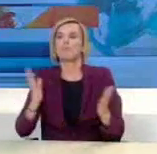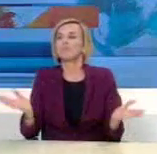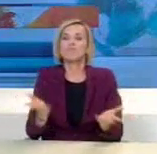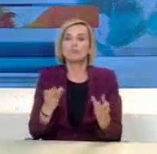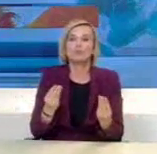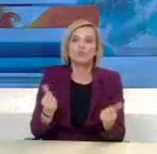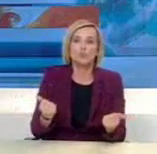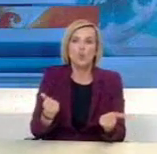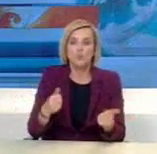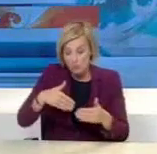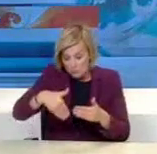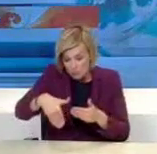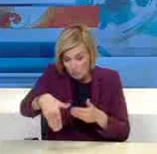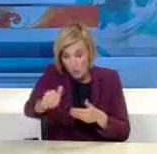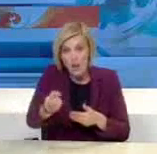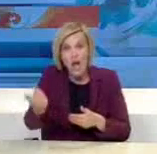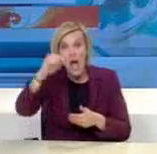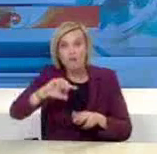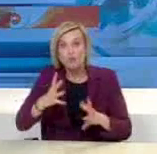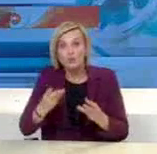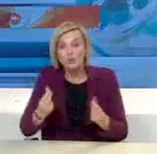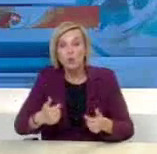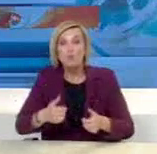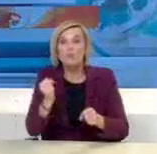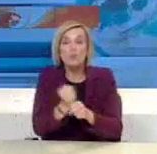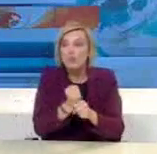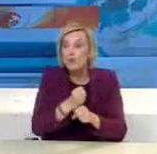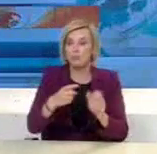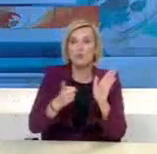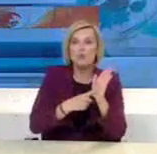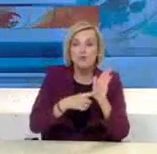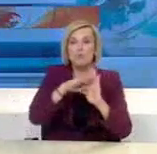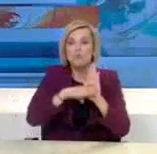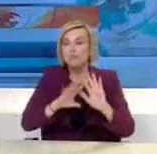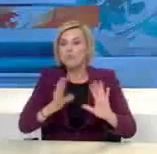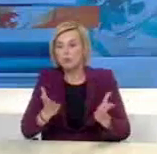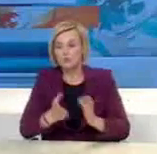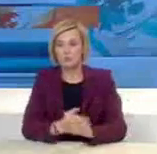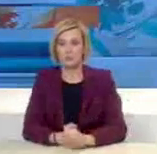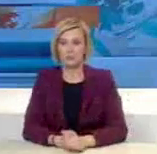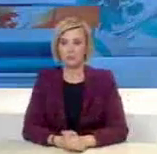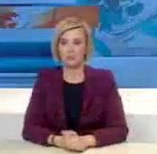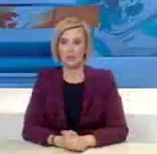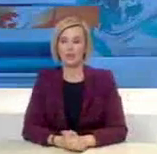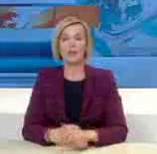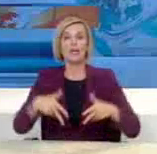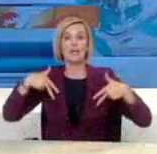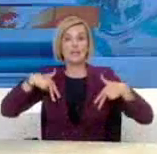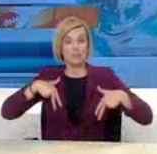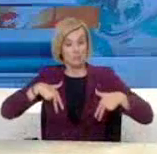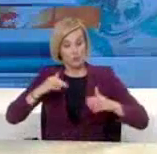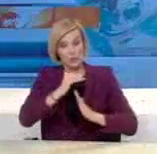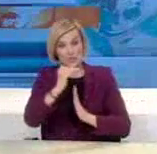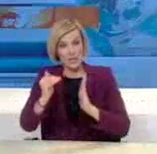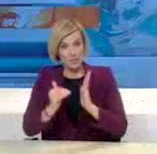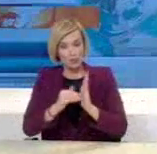για τη νέα περίοδο που ξεκινάει αύριο. Ευχαριστώ κύριε Υπουργέ. Καβετή συμπολίτες, το Υπουργείο Συντερικών έχει φροντίσει